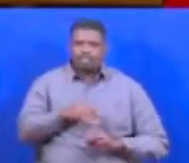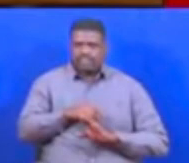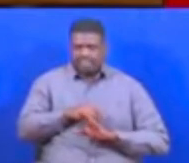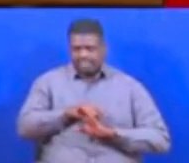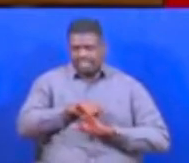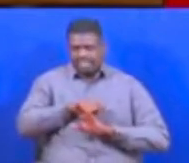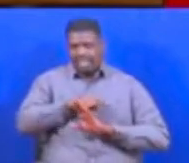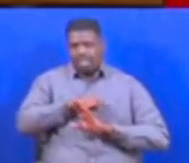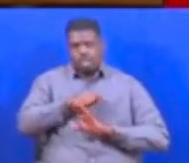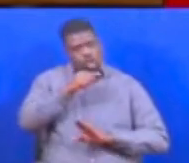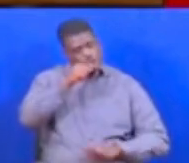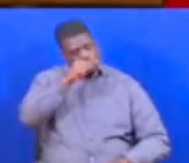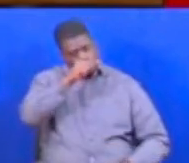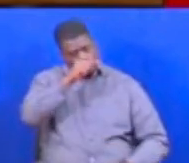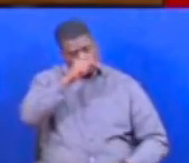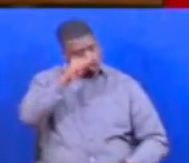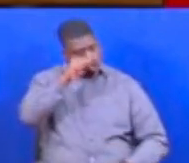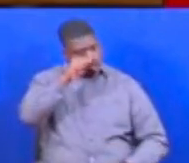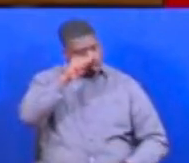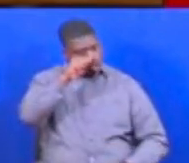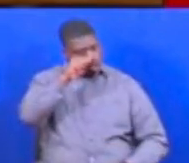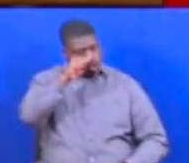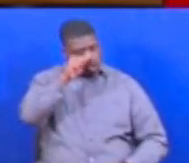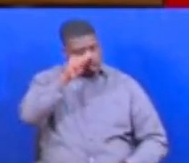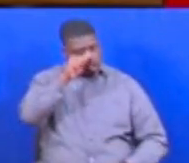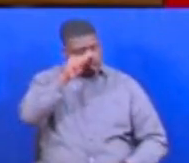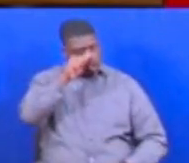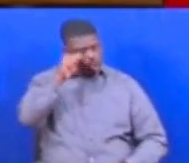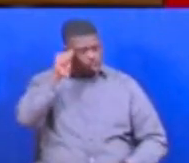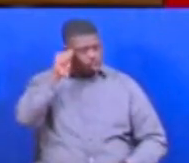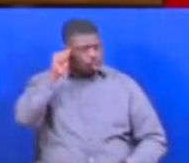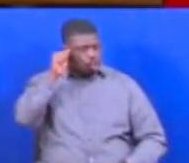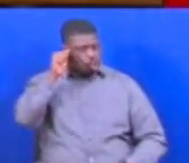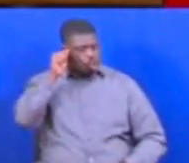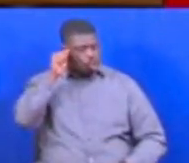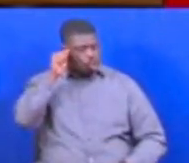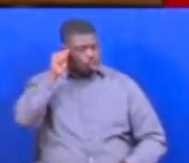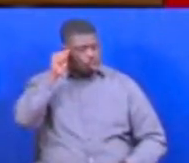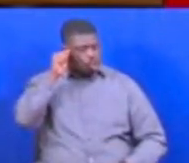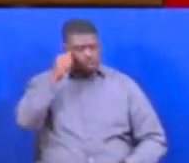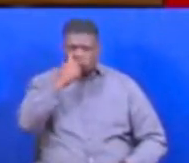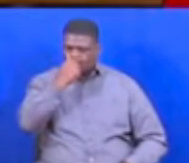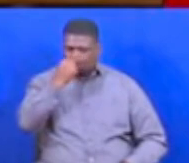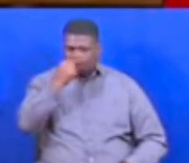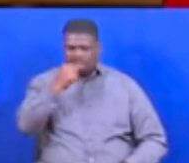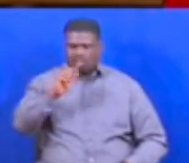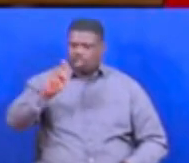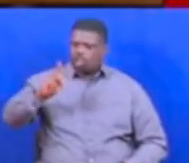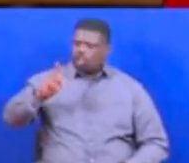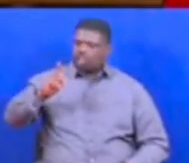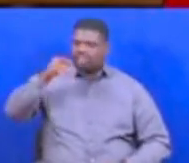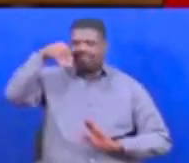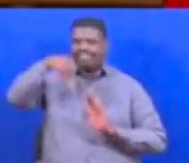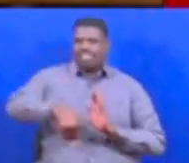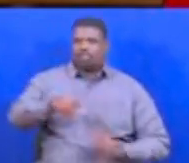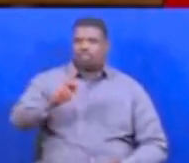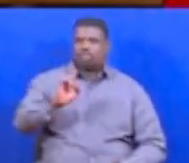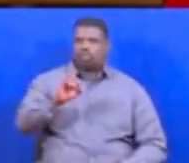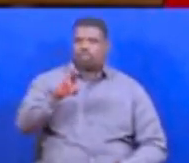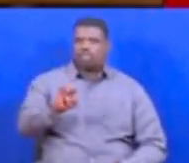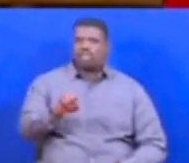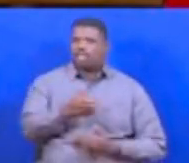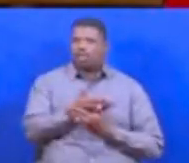Tusiwa vivu nileni mkangalia South Korea wanafanya nini Abu Zabi wanafanya nini South Korea hakuna uustari ya